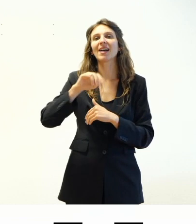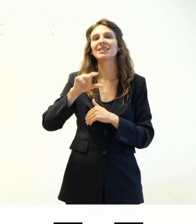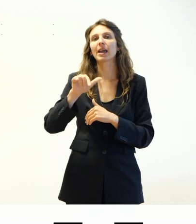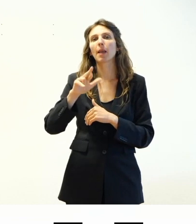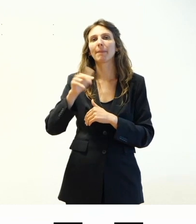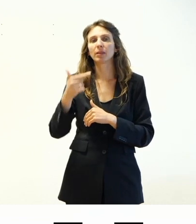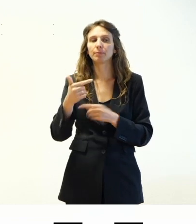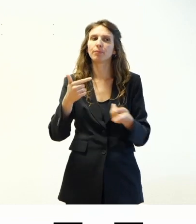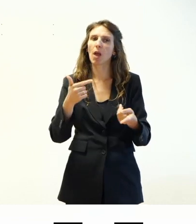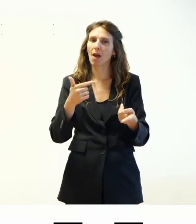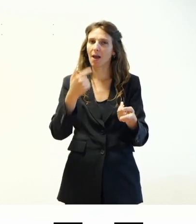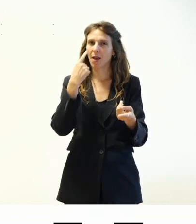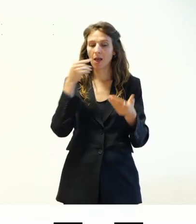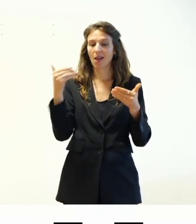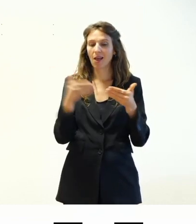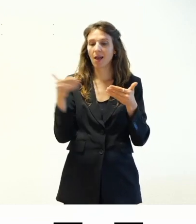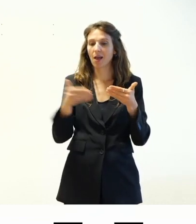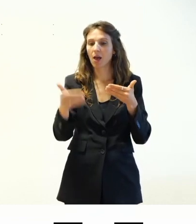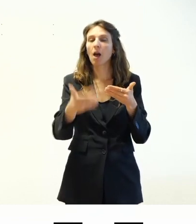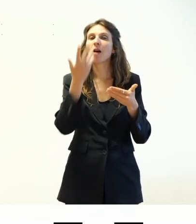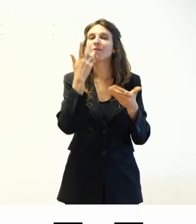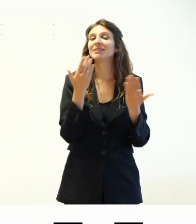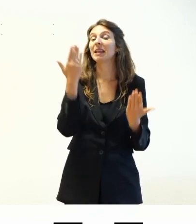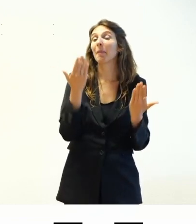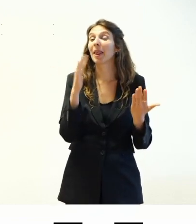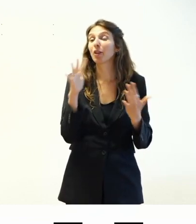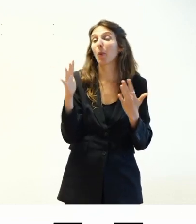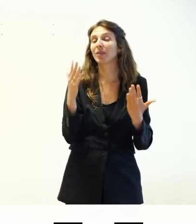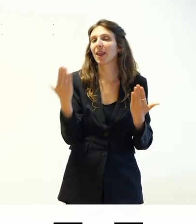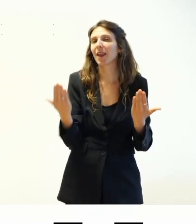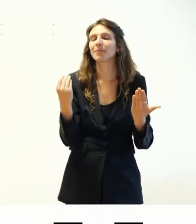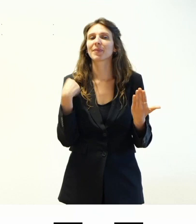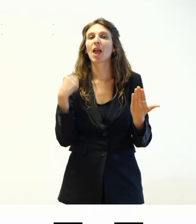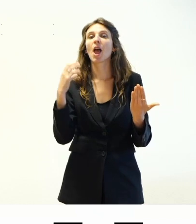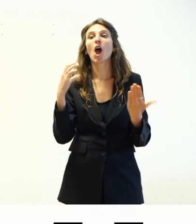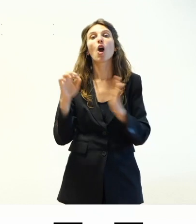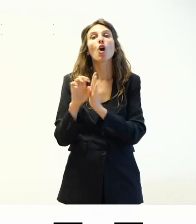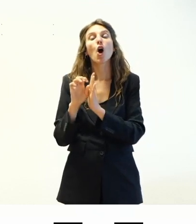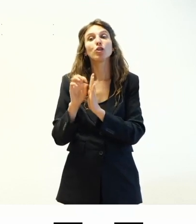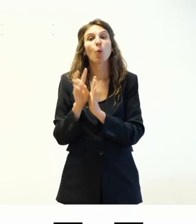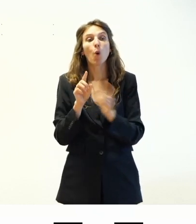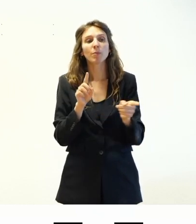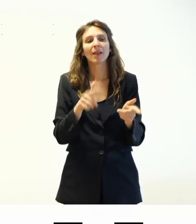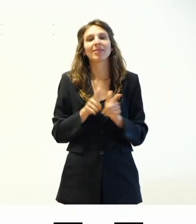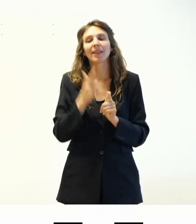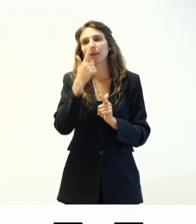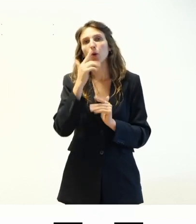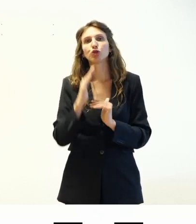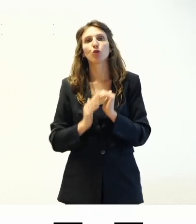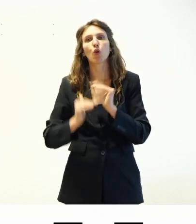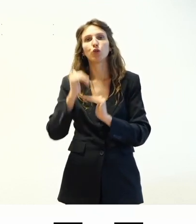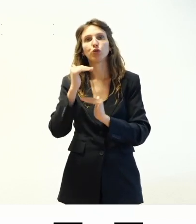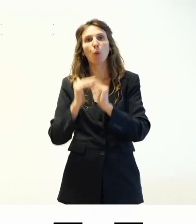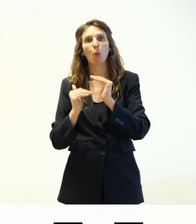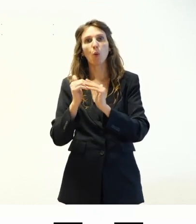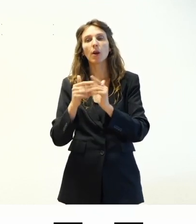diciamo che, volendo fare una similitudine vaga, il core di WordPress è quello che vi dà la struttura fondamentale che vi permette di